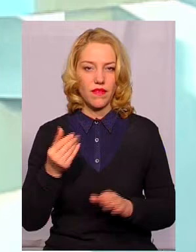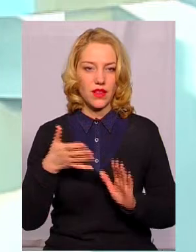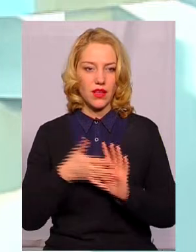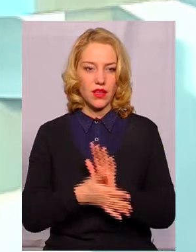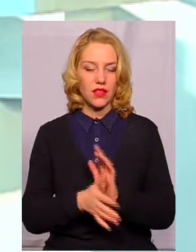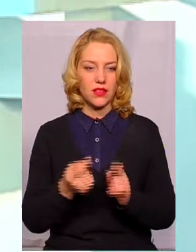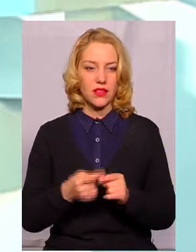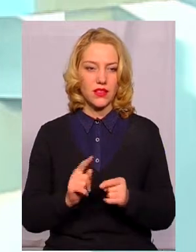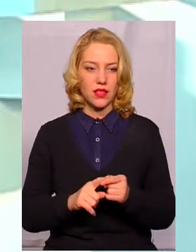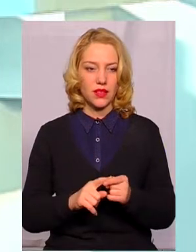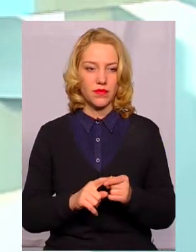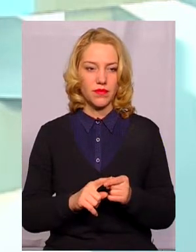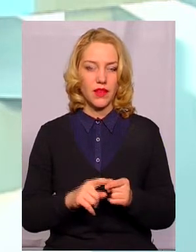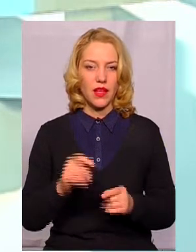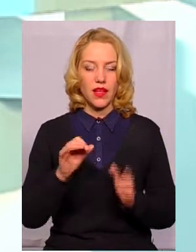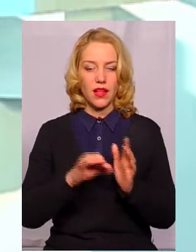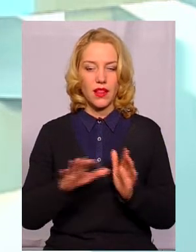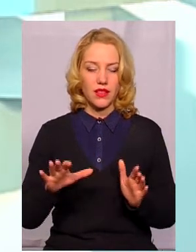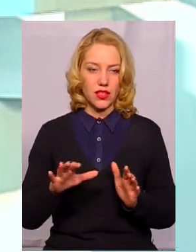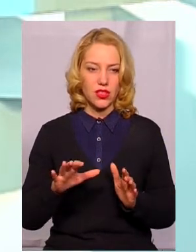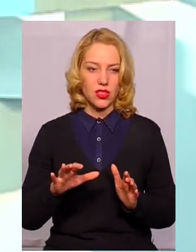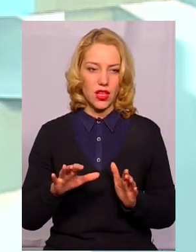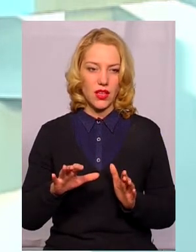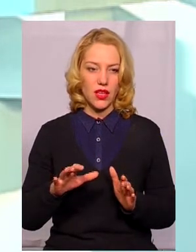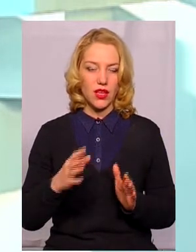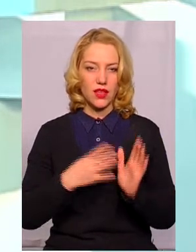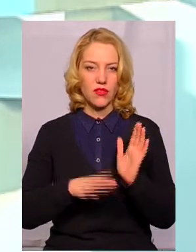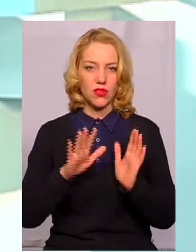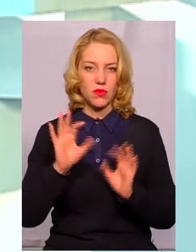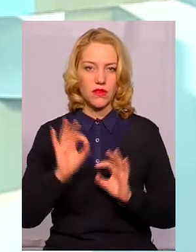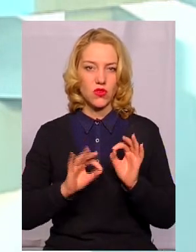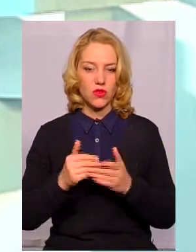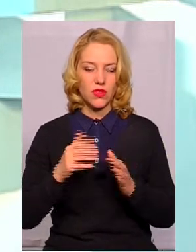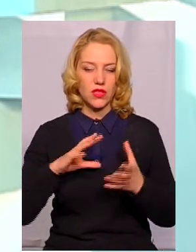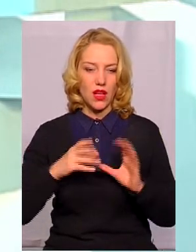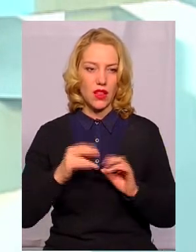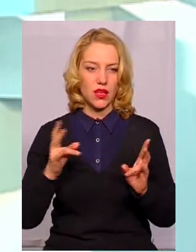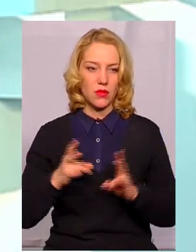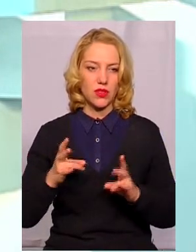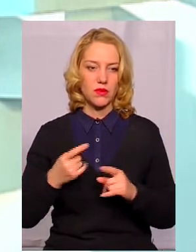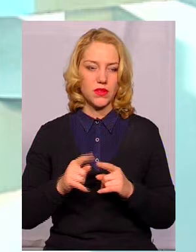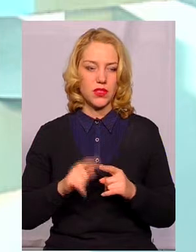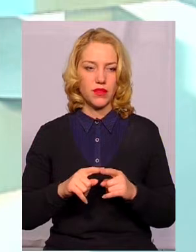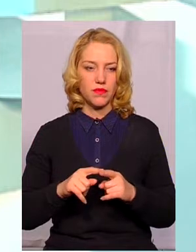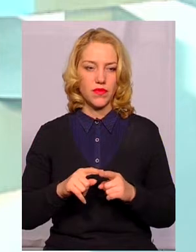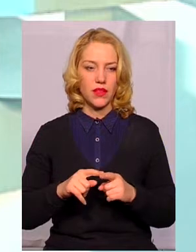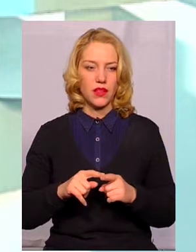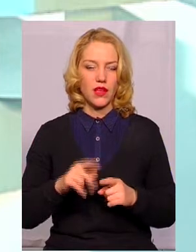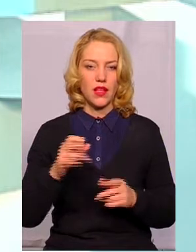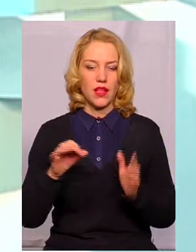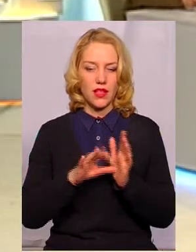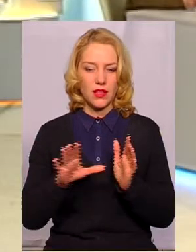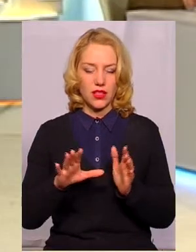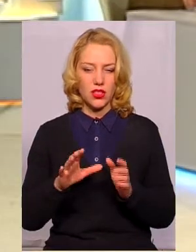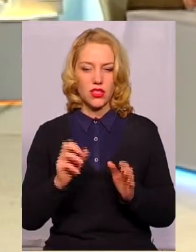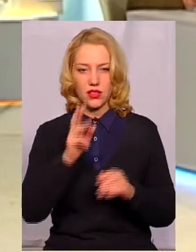це електрична енергія, 95% від загальних витрат, я озвучую, це в основні статті електрична